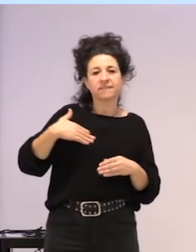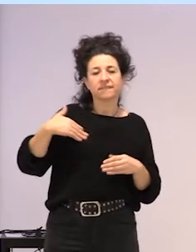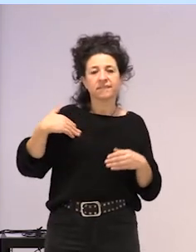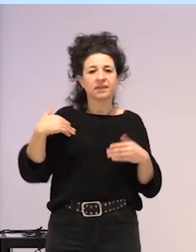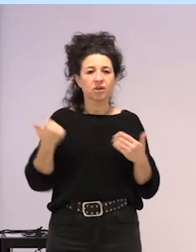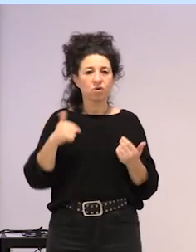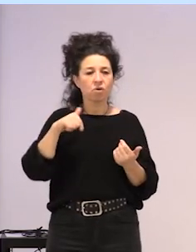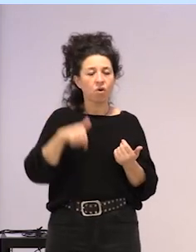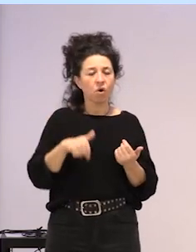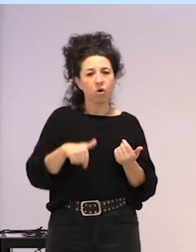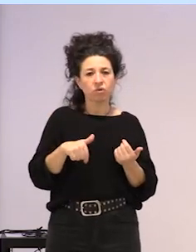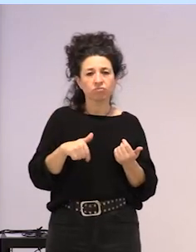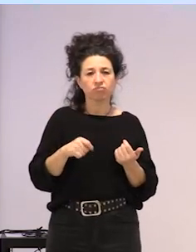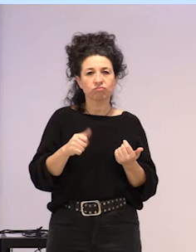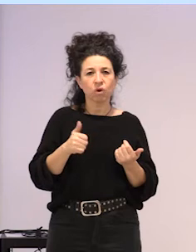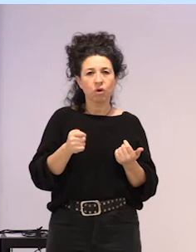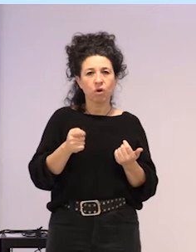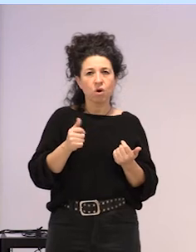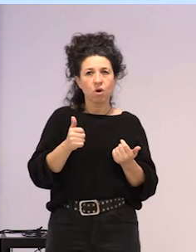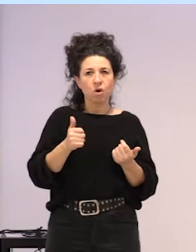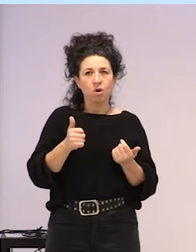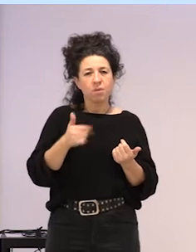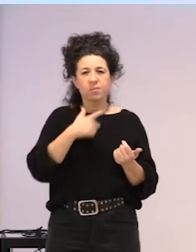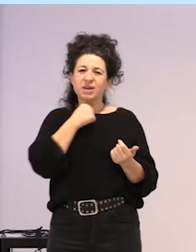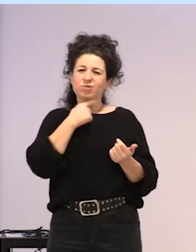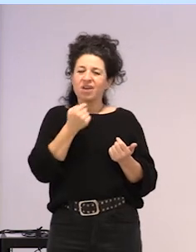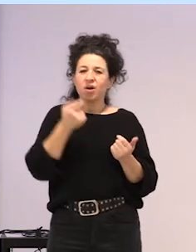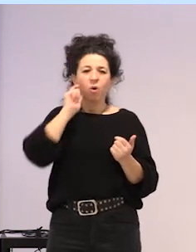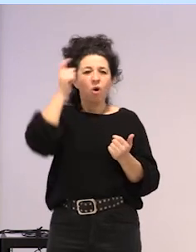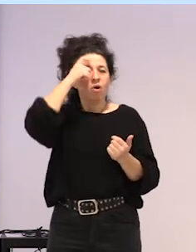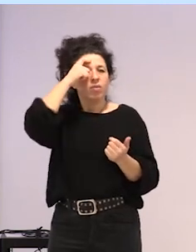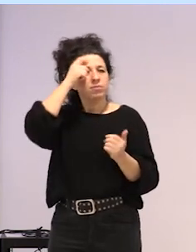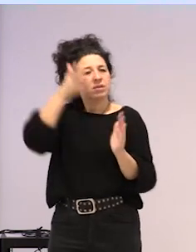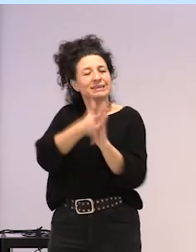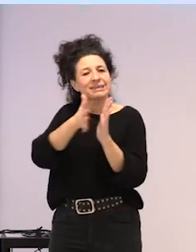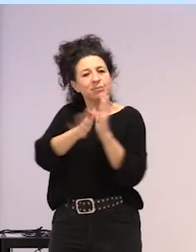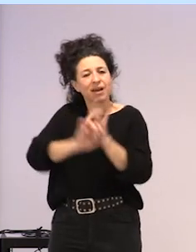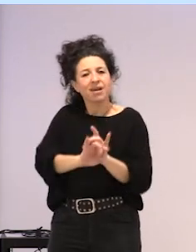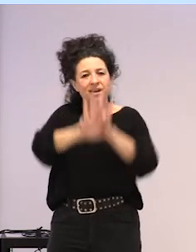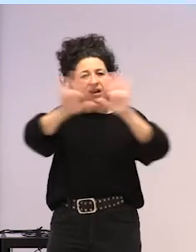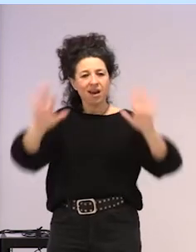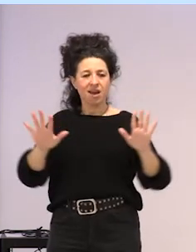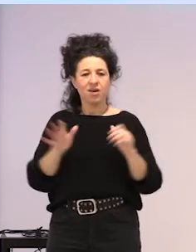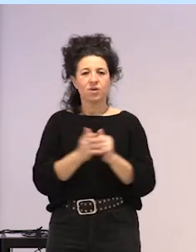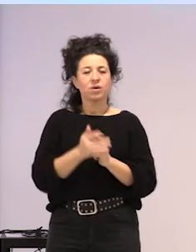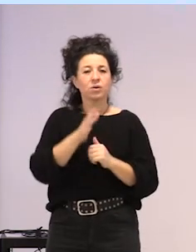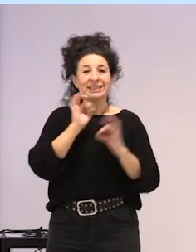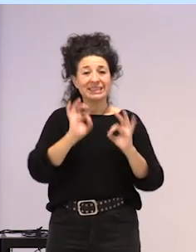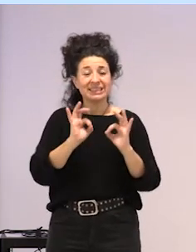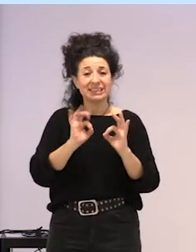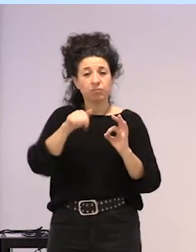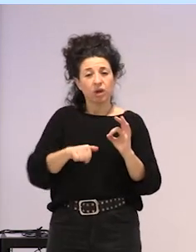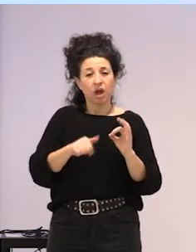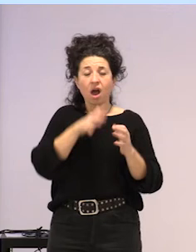guztoko dut, kontzeptuen argipen bat egitea, ez? eta, bereziki, gaurregun, basko